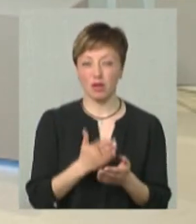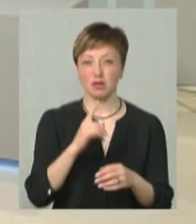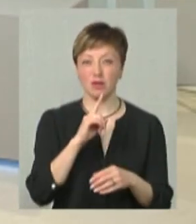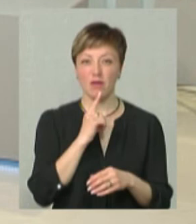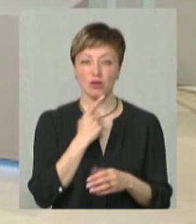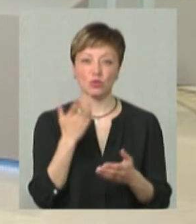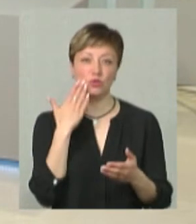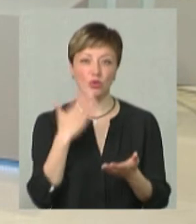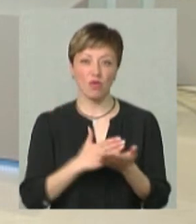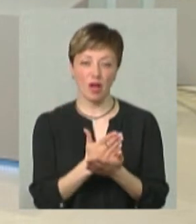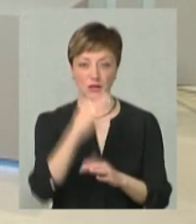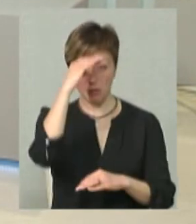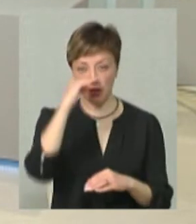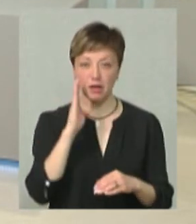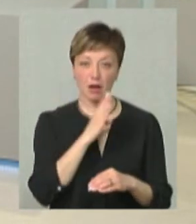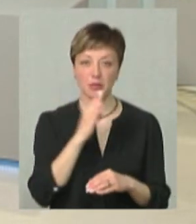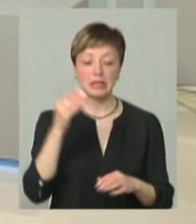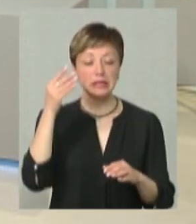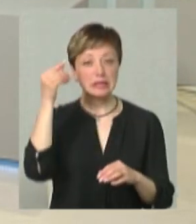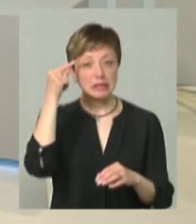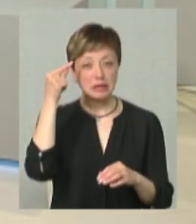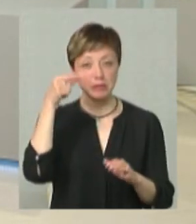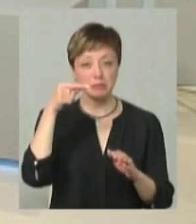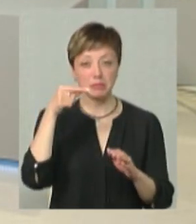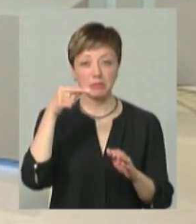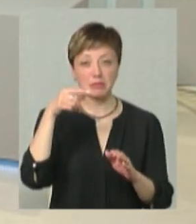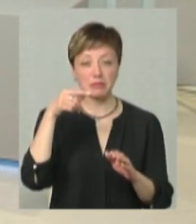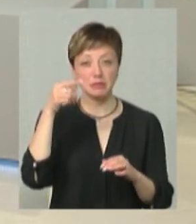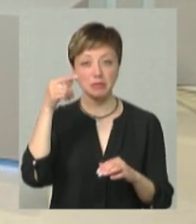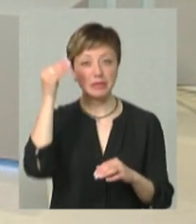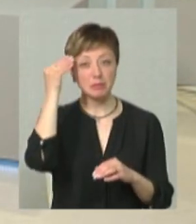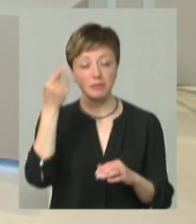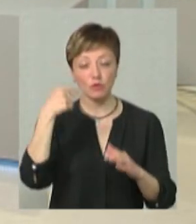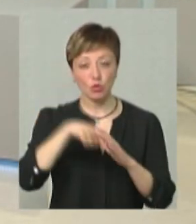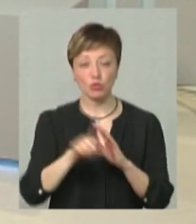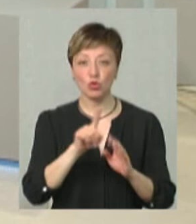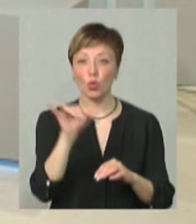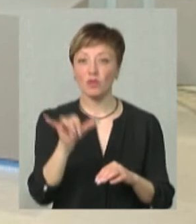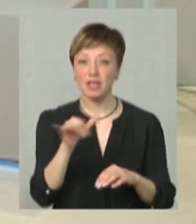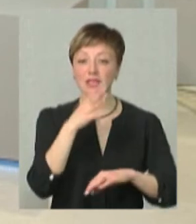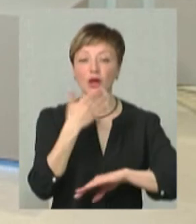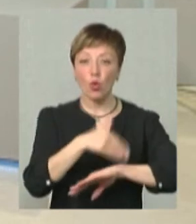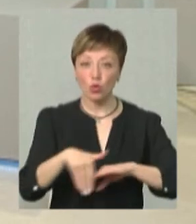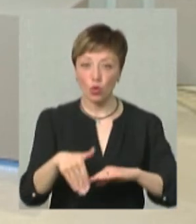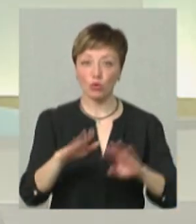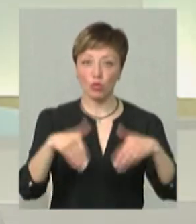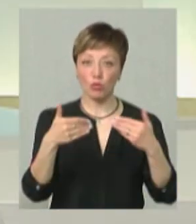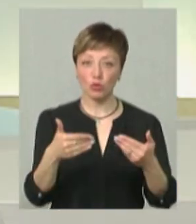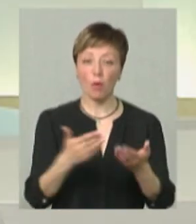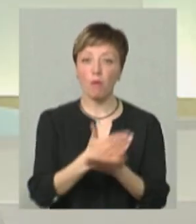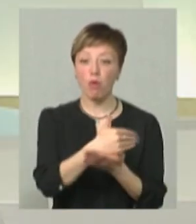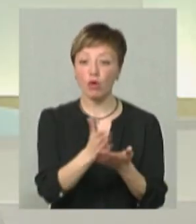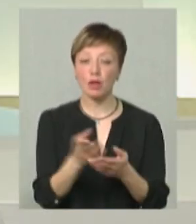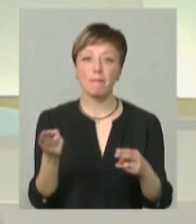зорієнтуватися батькам. Смисл в тому, що багато вишів за кордоном пропонують свої послуги без ЗНО.